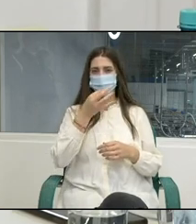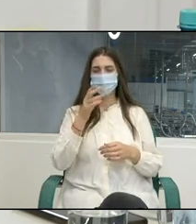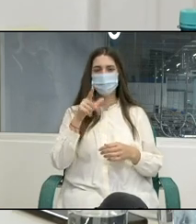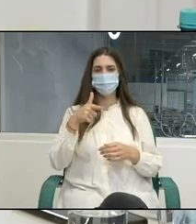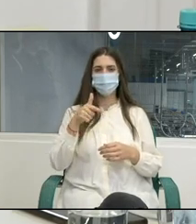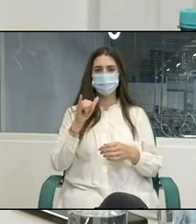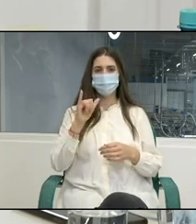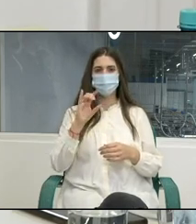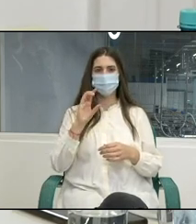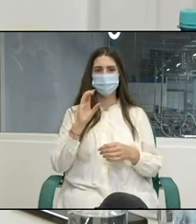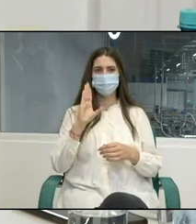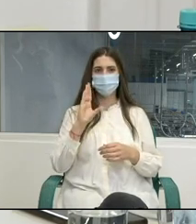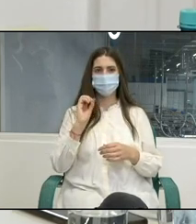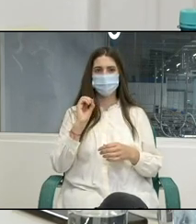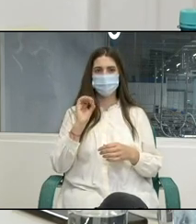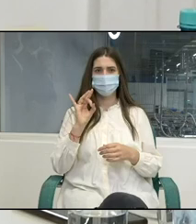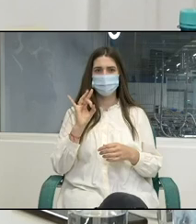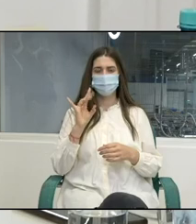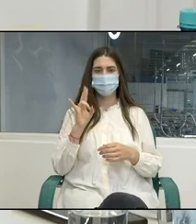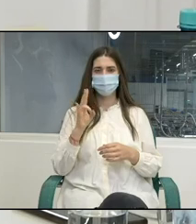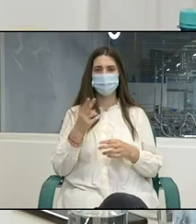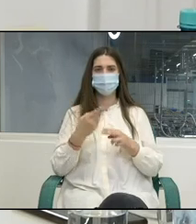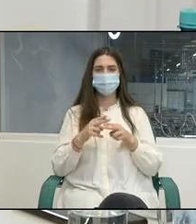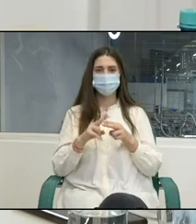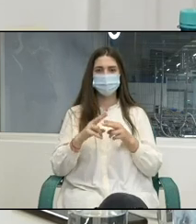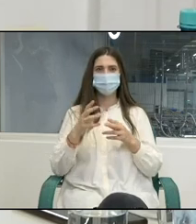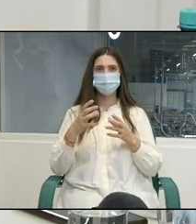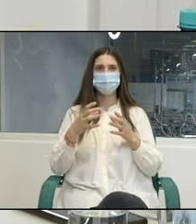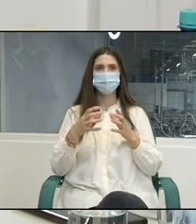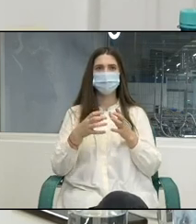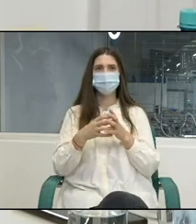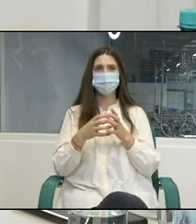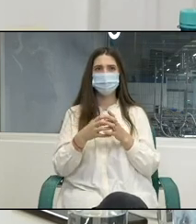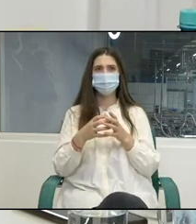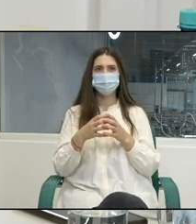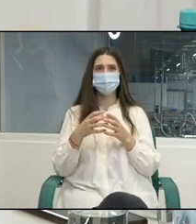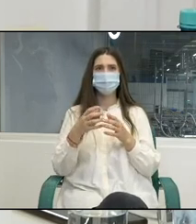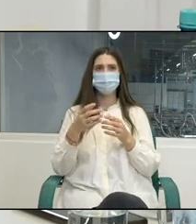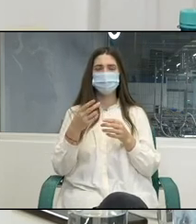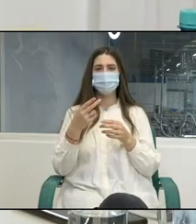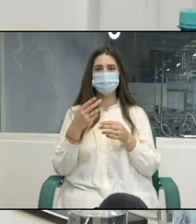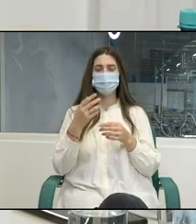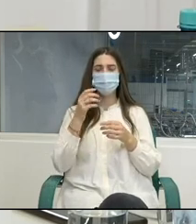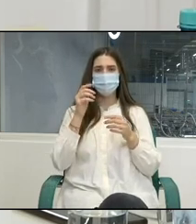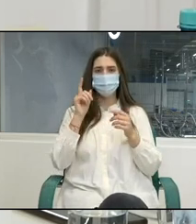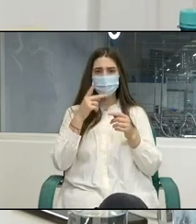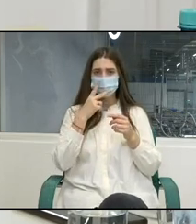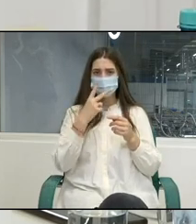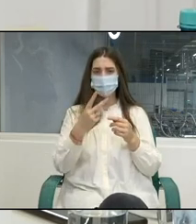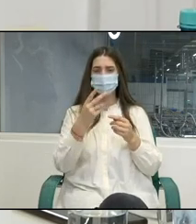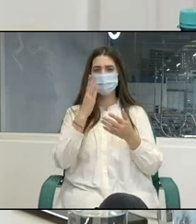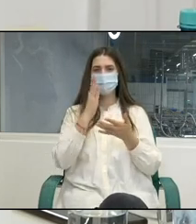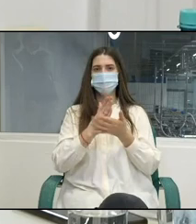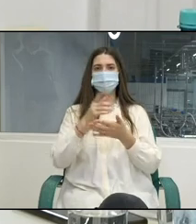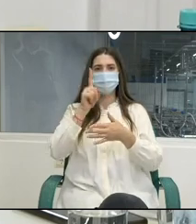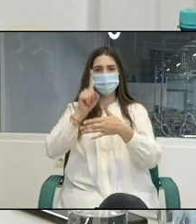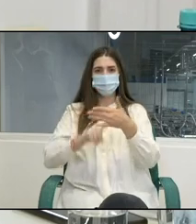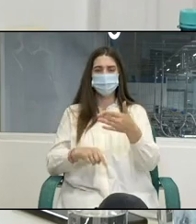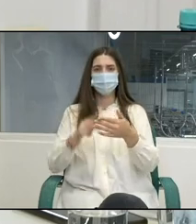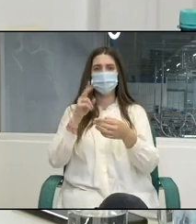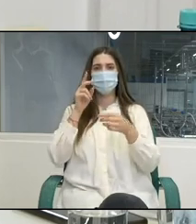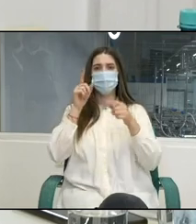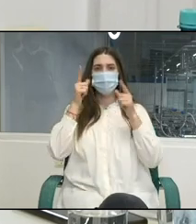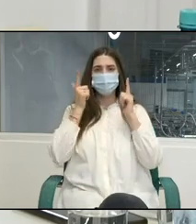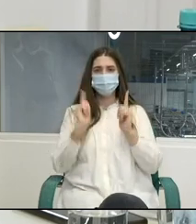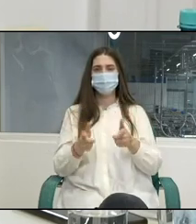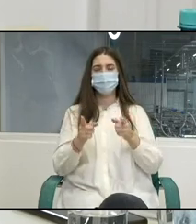concreți să asigure o protecție socială adecvată pentru persoanele cu venituri reduse